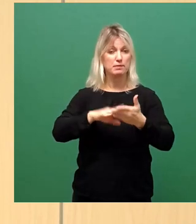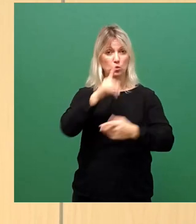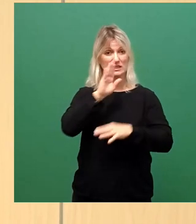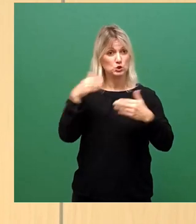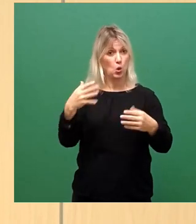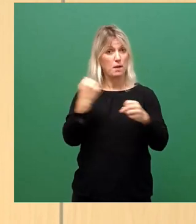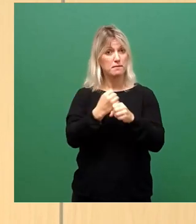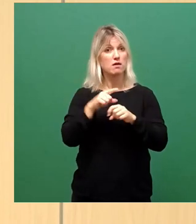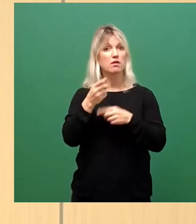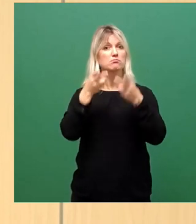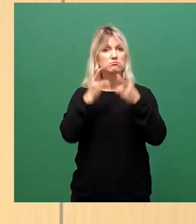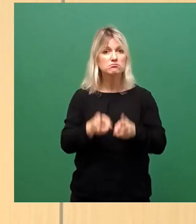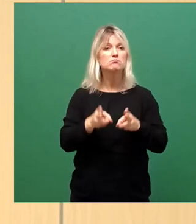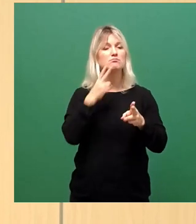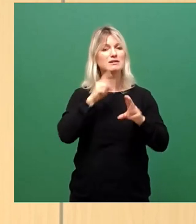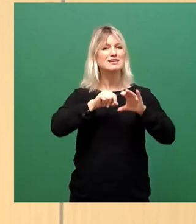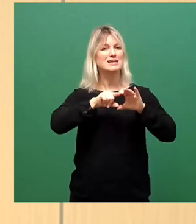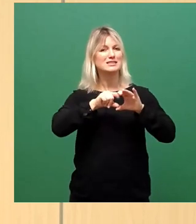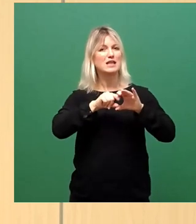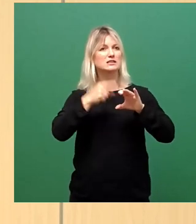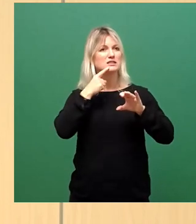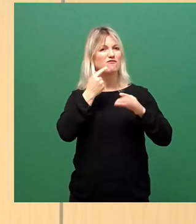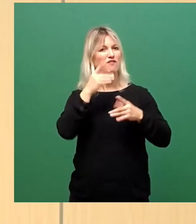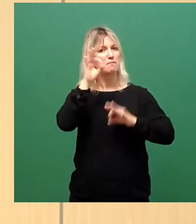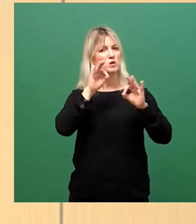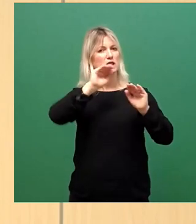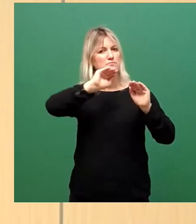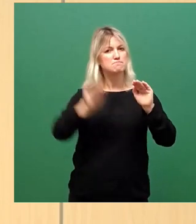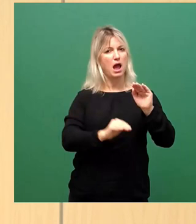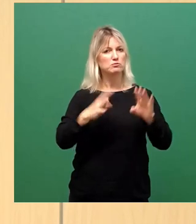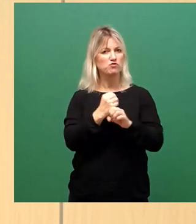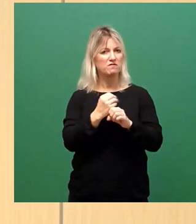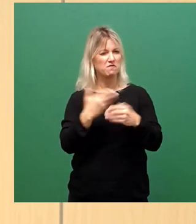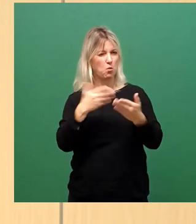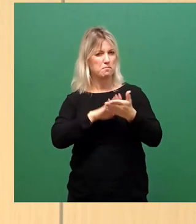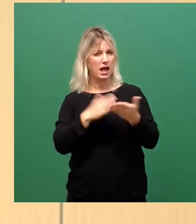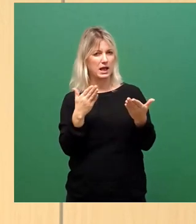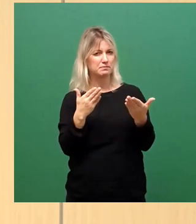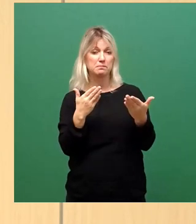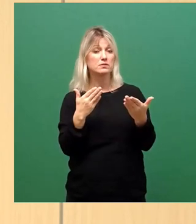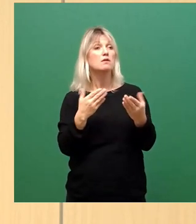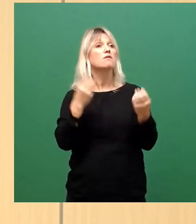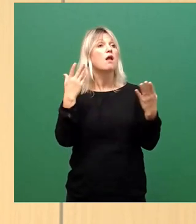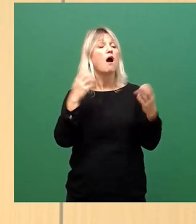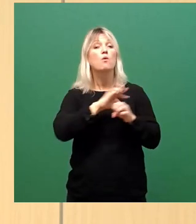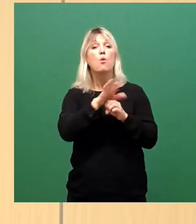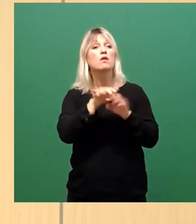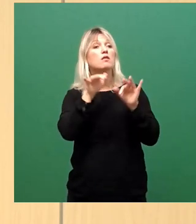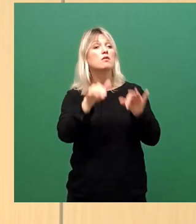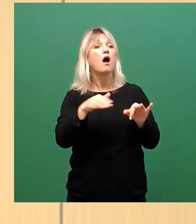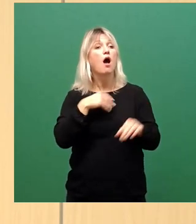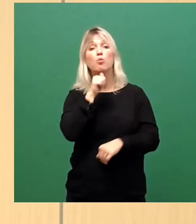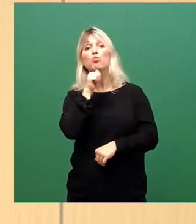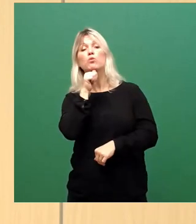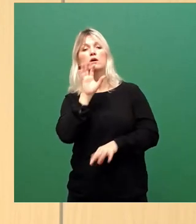Inzidenz um so und so viel. Und ich denke mal, man darf natürlich Corona nicht leugnen, das ist vollkommen klar, das ist existent und